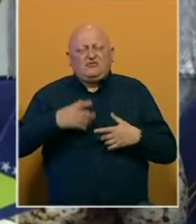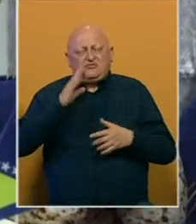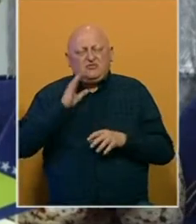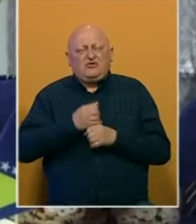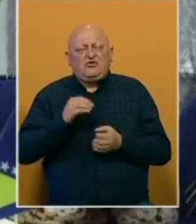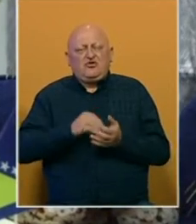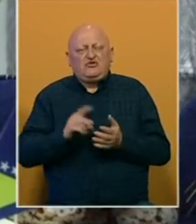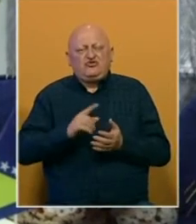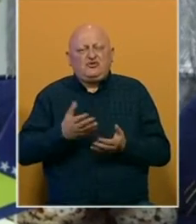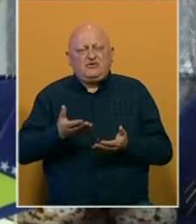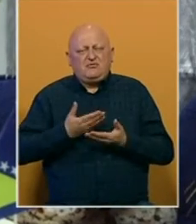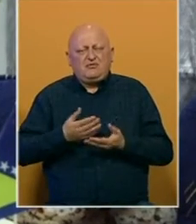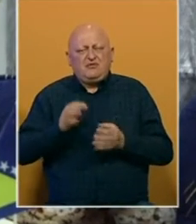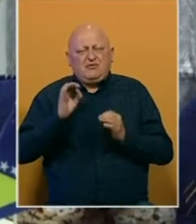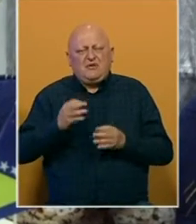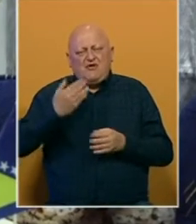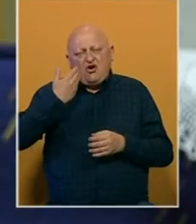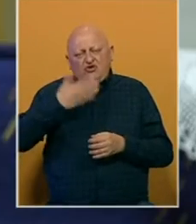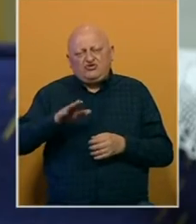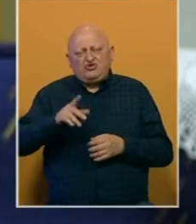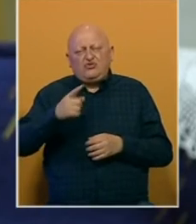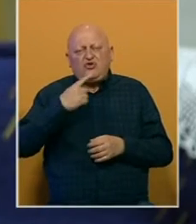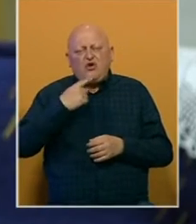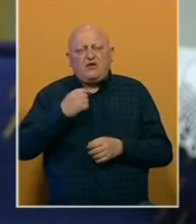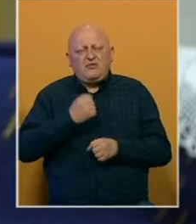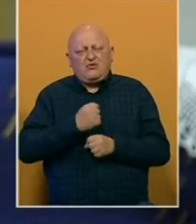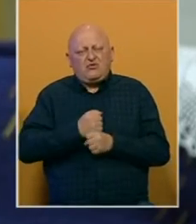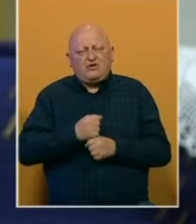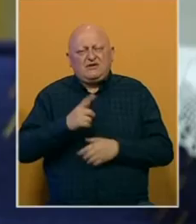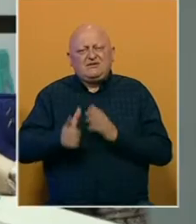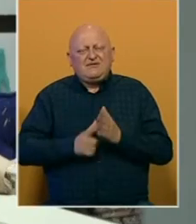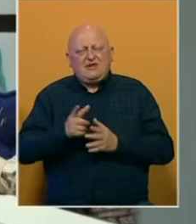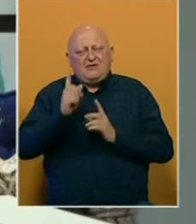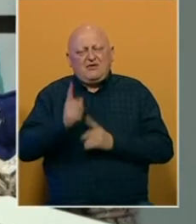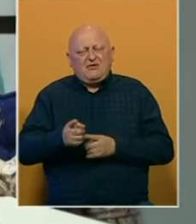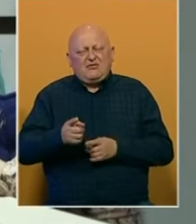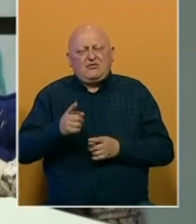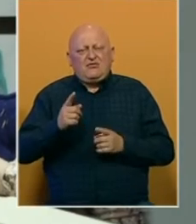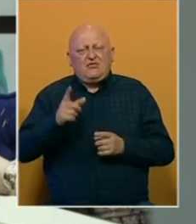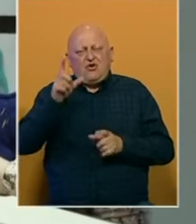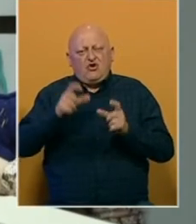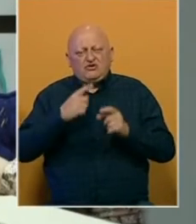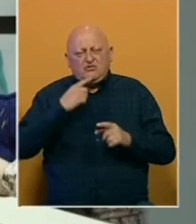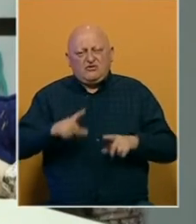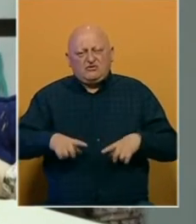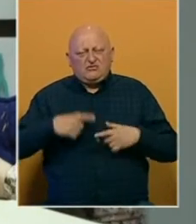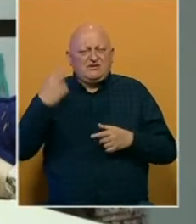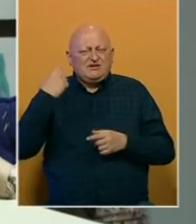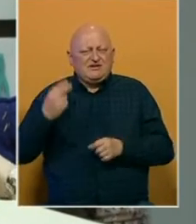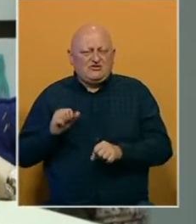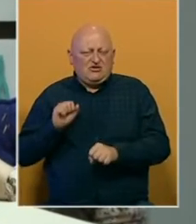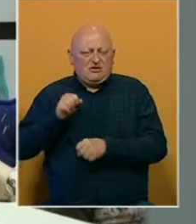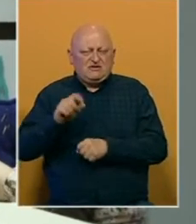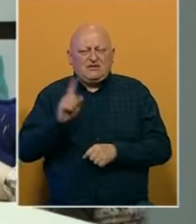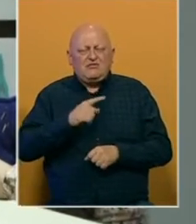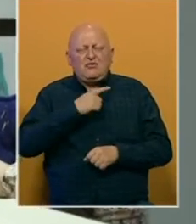još uvijek nije primila adekvatno obeštećenje za štetu koja im je učinjena tokom rata. Osobe koje su preživjele ratno-seksualno nasilje